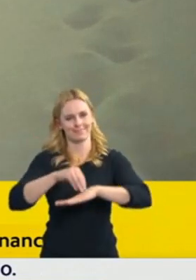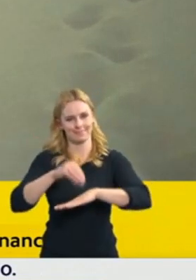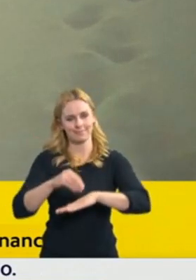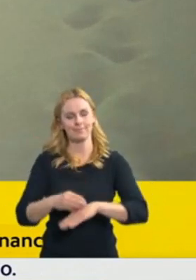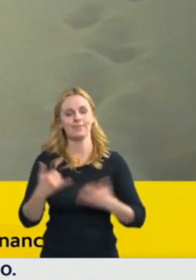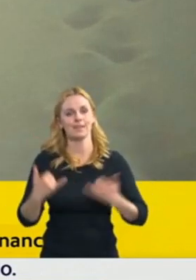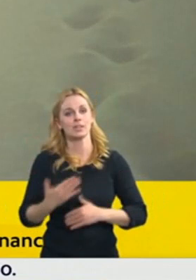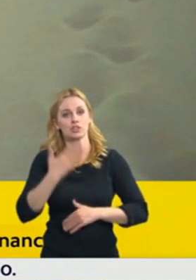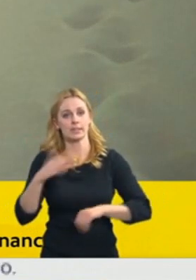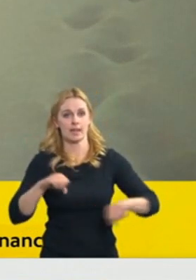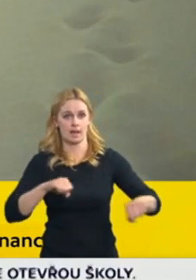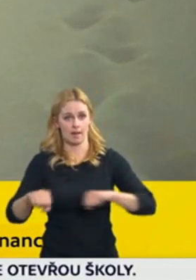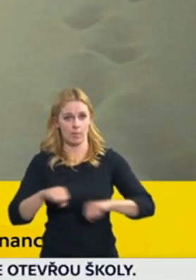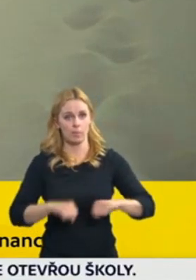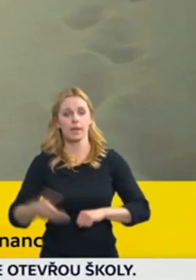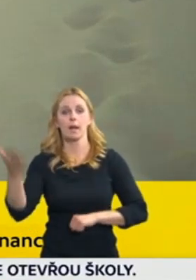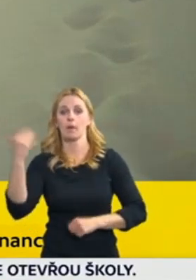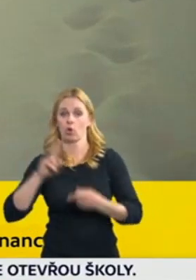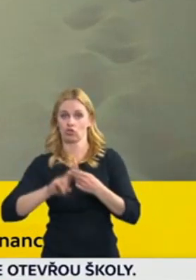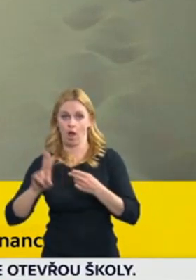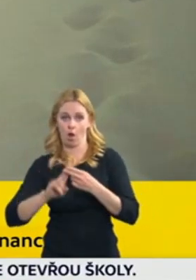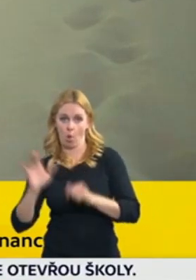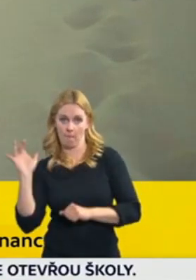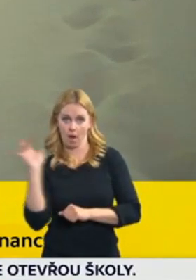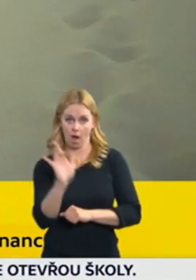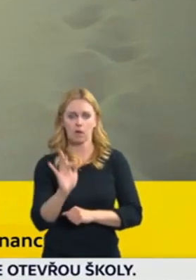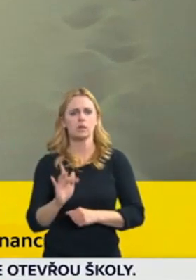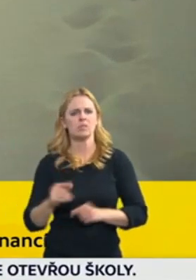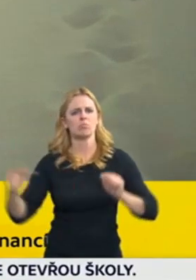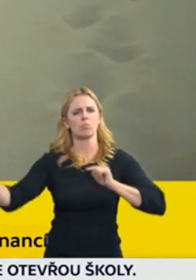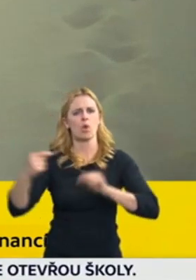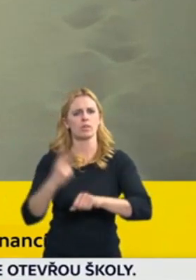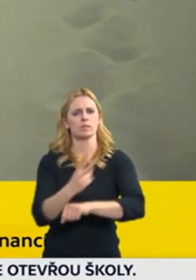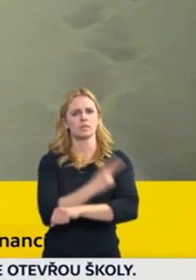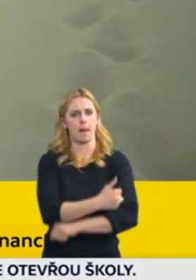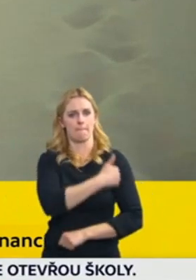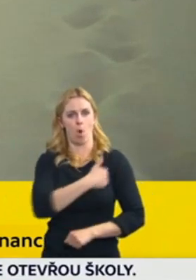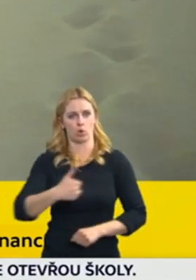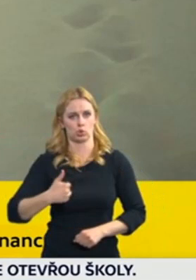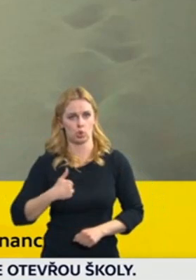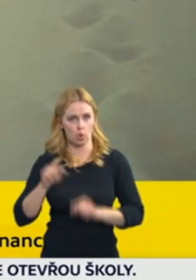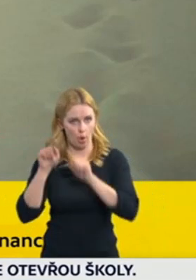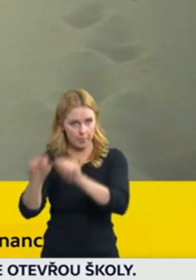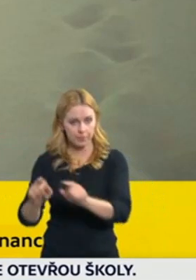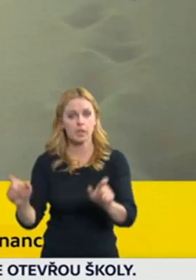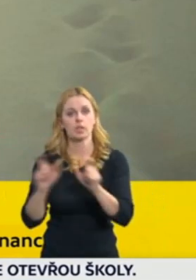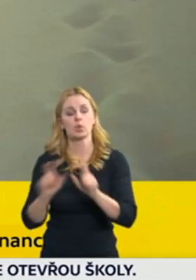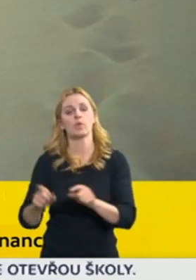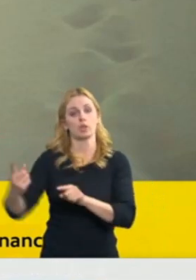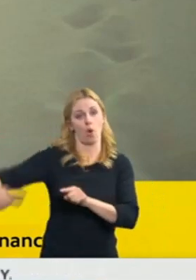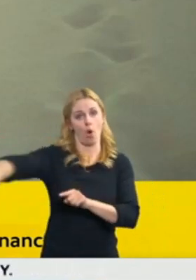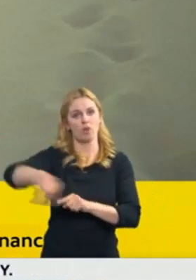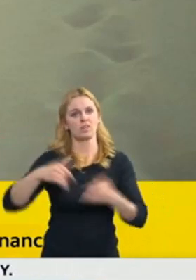podala žalobu proti Polsku ve věci porušení unijního práva při povolování rozšíření a prodloužení těžby